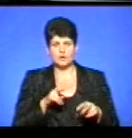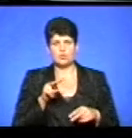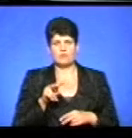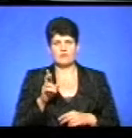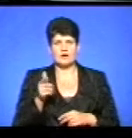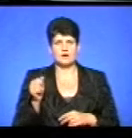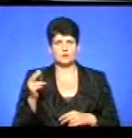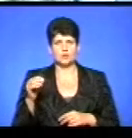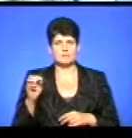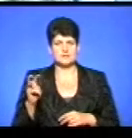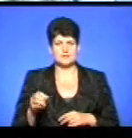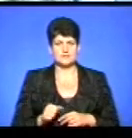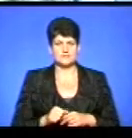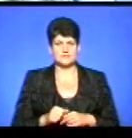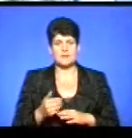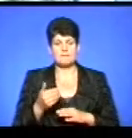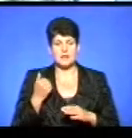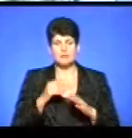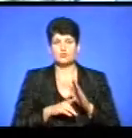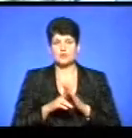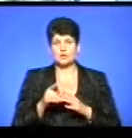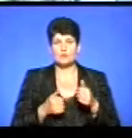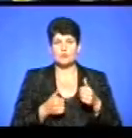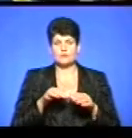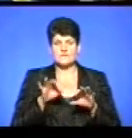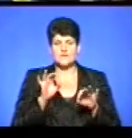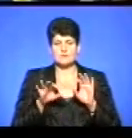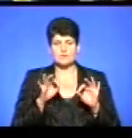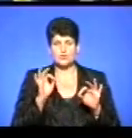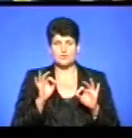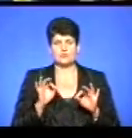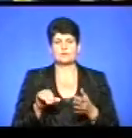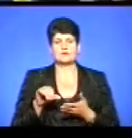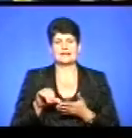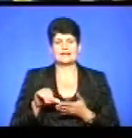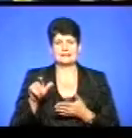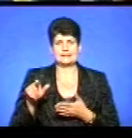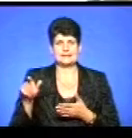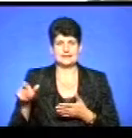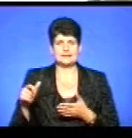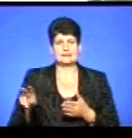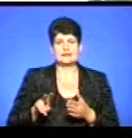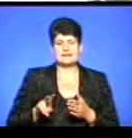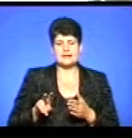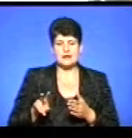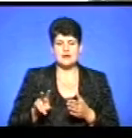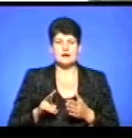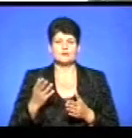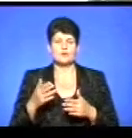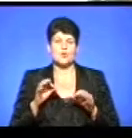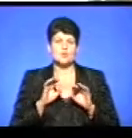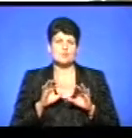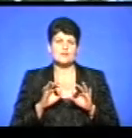Гадомська. Перед початком конкурсного відбору претенденти на посаду директора новоствореного навчального закладу